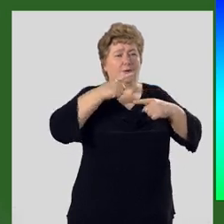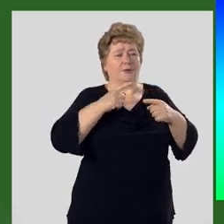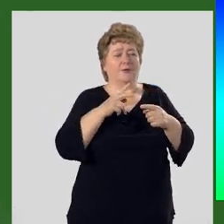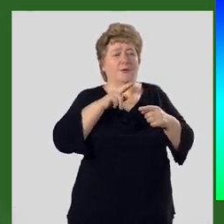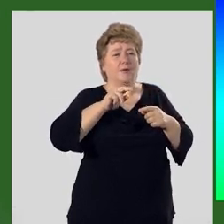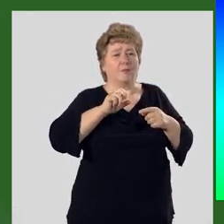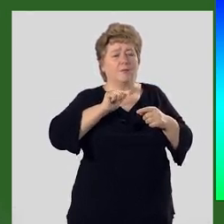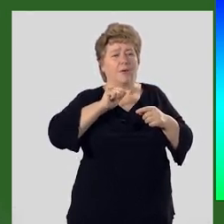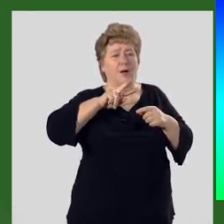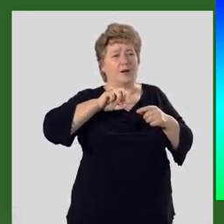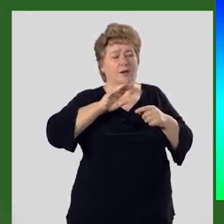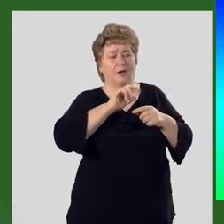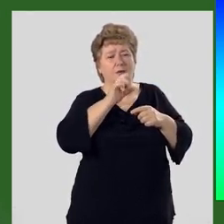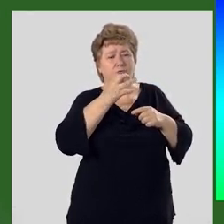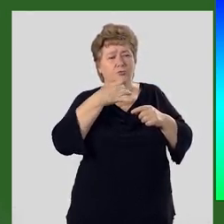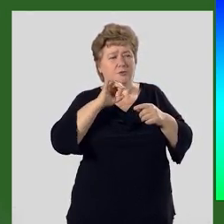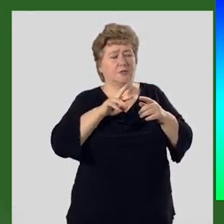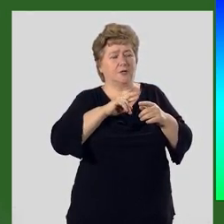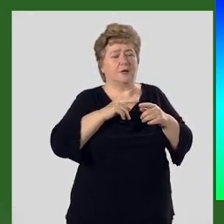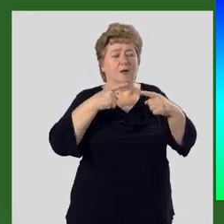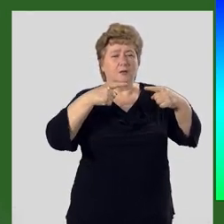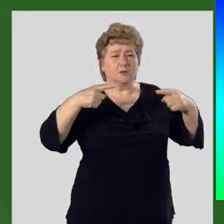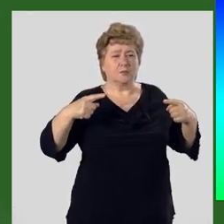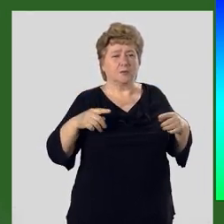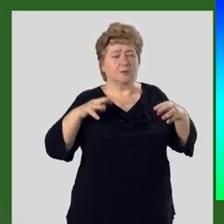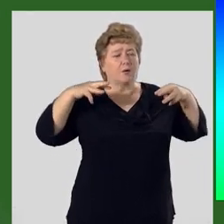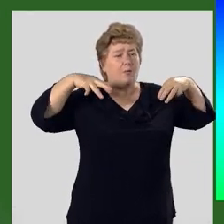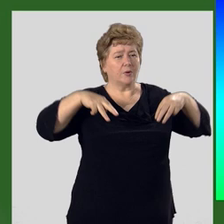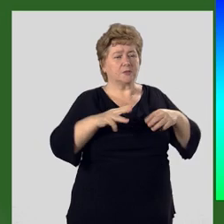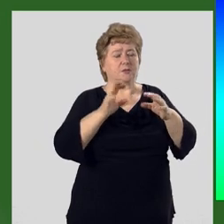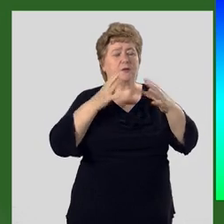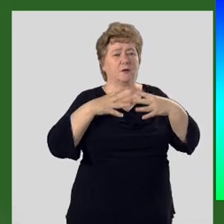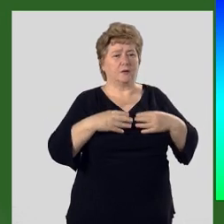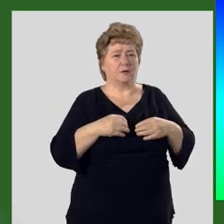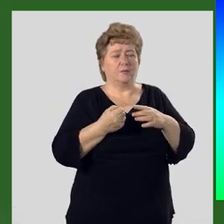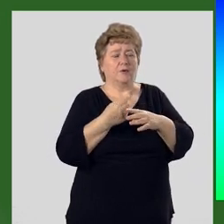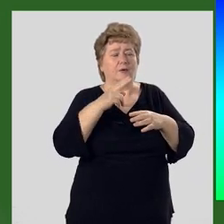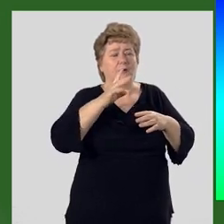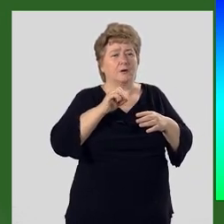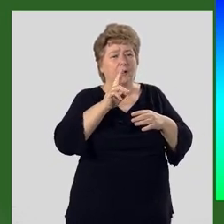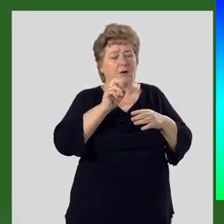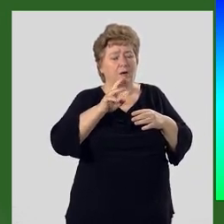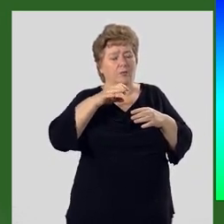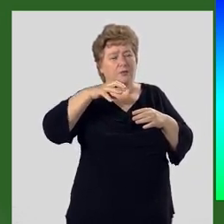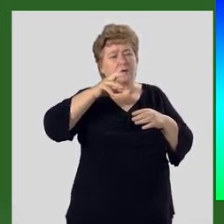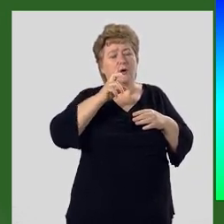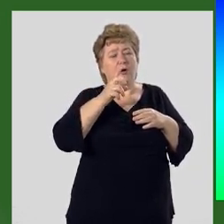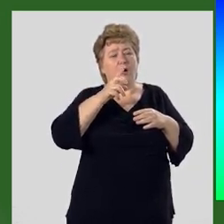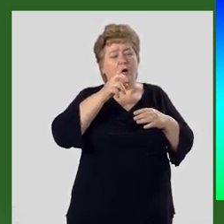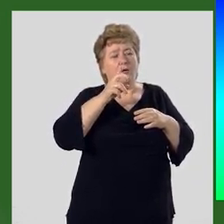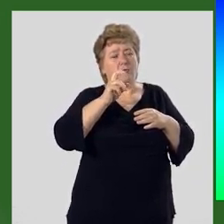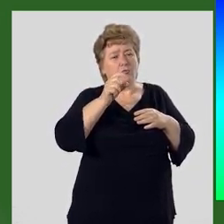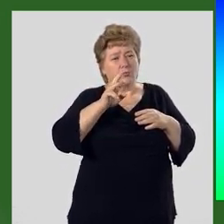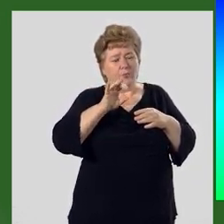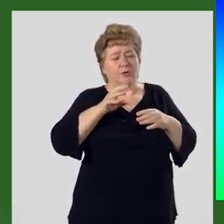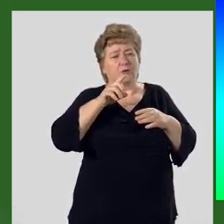палеозойская. Это время разнообразия морских организмов. Появились ракообразные, медузы, губки и